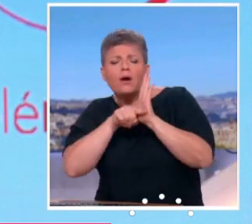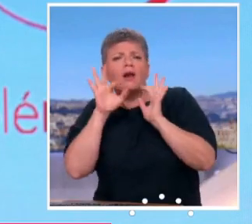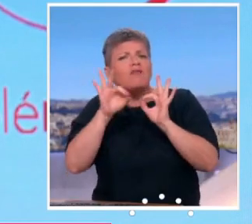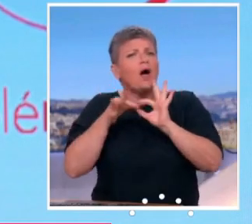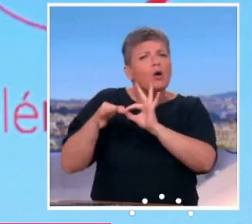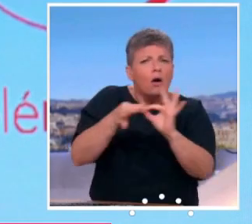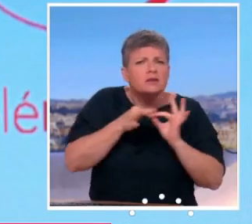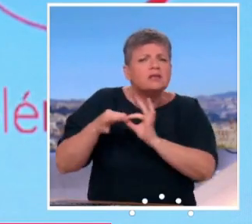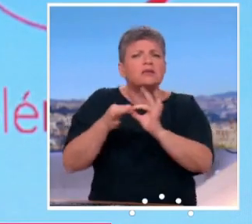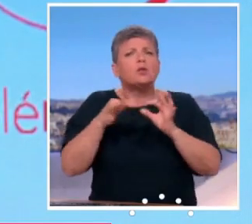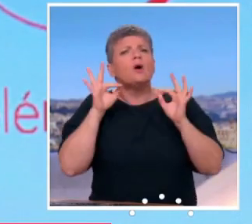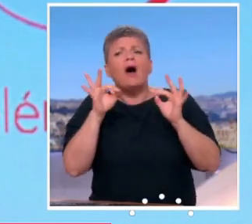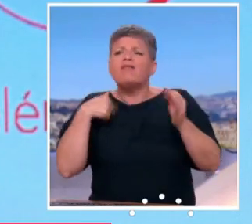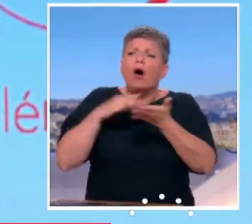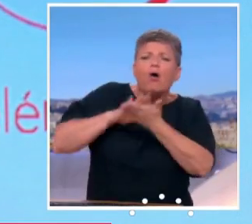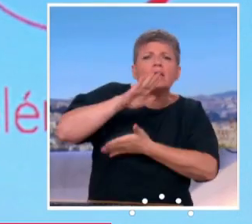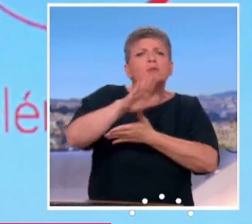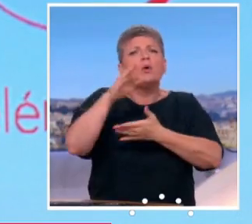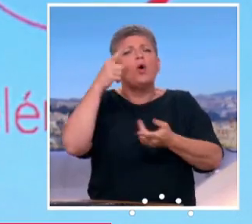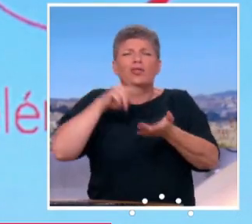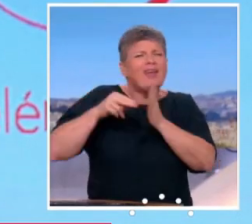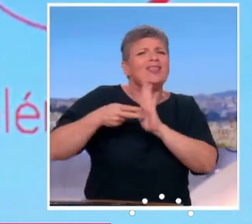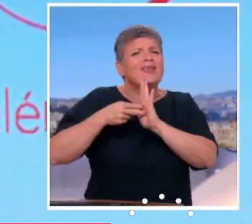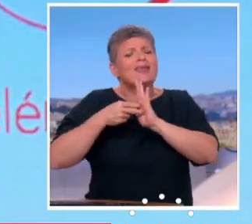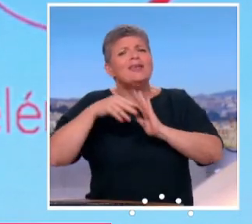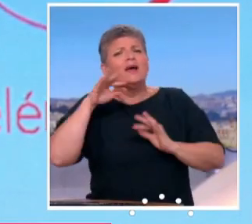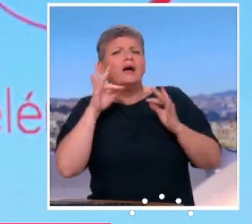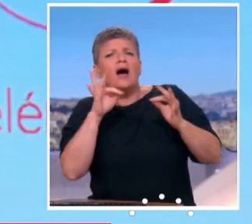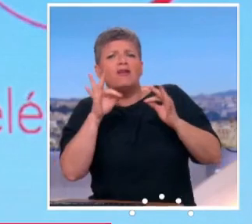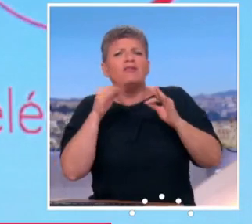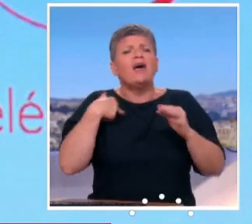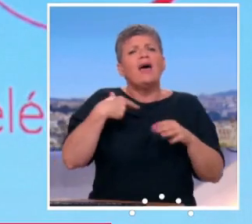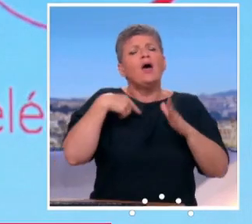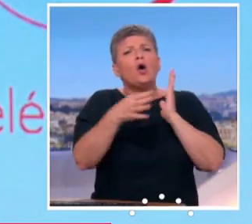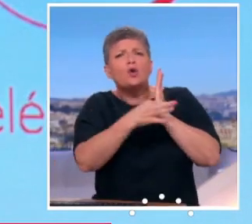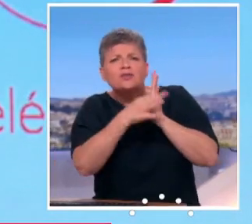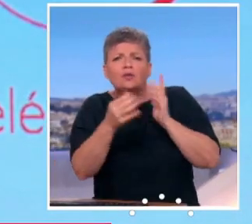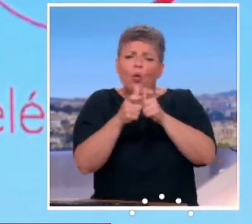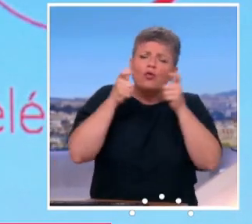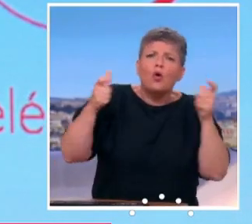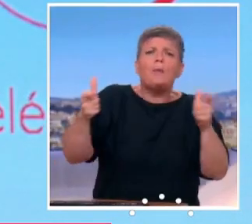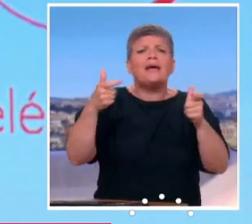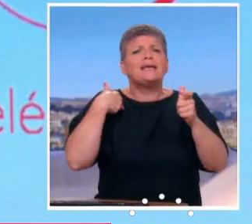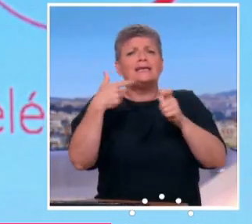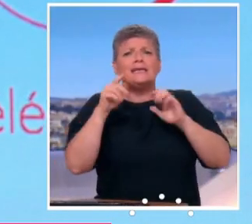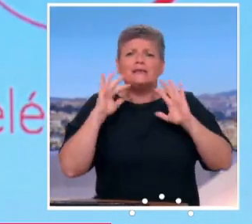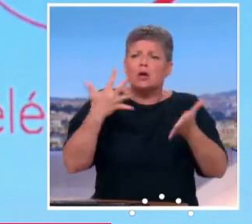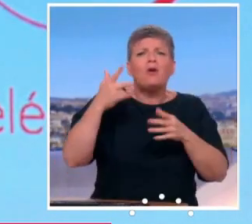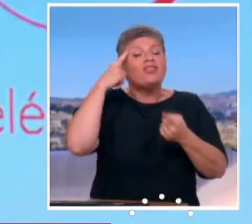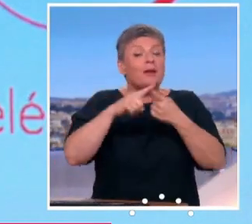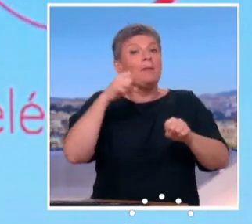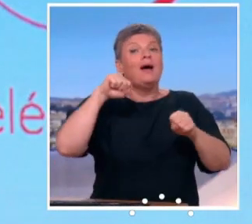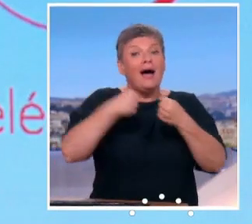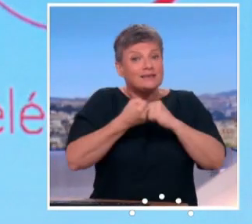c'est par exemple des engagements que nous avons pris, c'est très technique, mais sur les modalités de calcul de la cotisation des entreprises pour la branche accident du travail, c très technique,